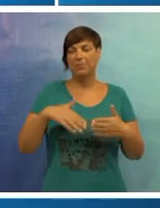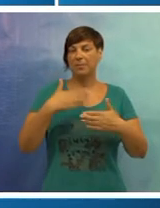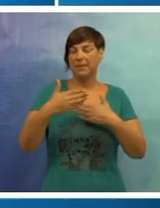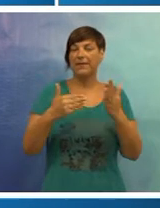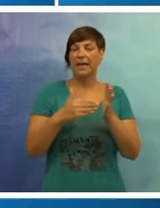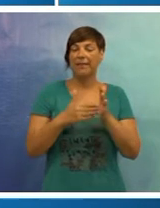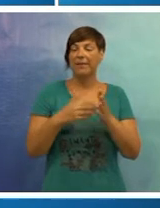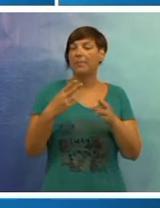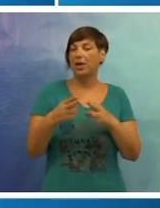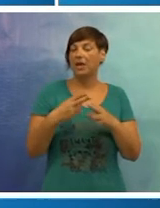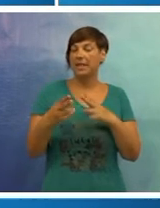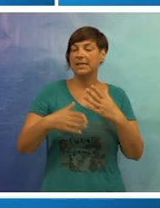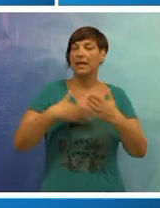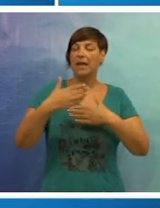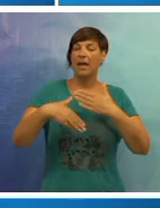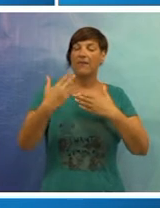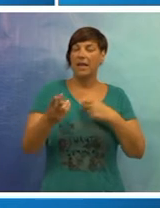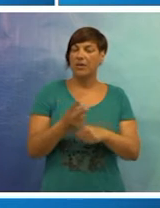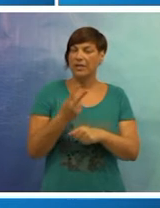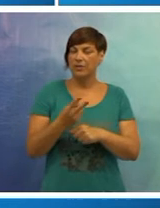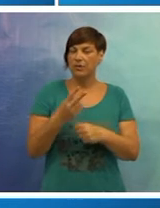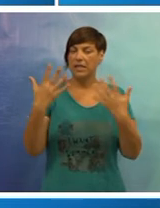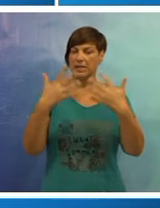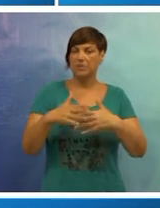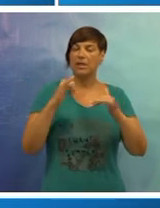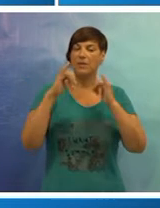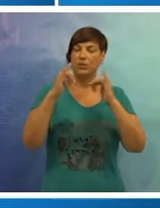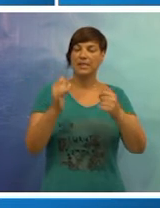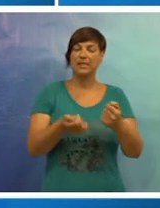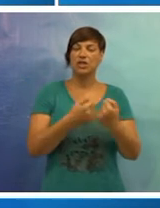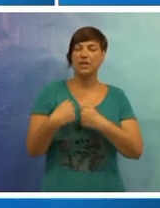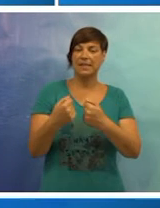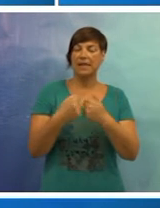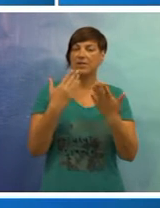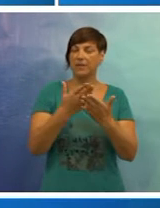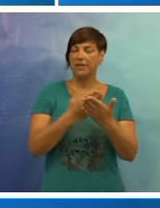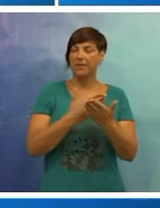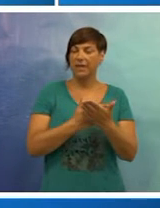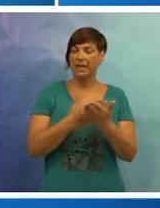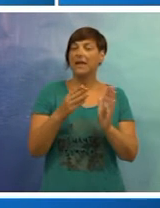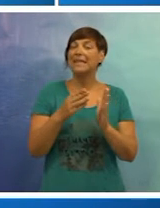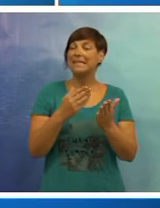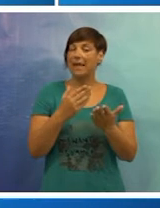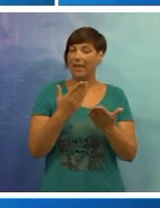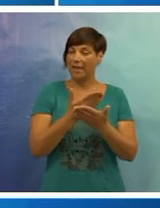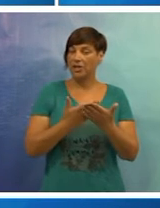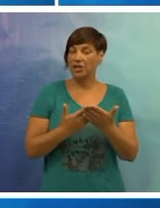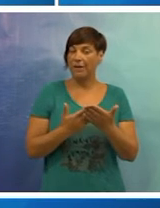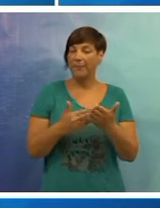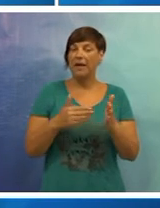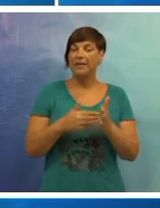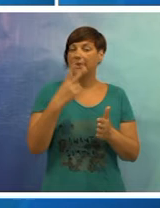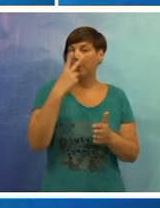smatramo kako je prije svega trebalo realizirati najavljeno restrukturiranje sustava turističkih zajednica i redefiniranje njihovih zadača.